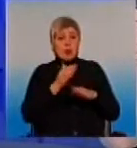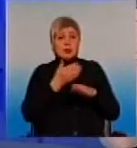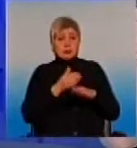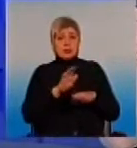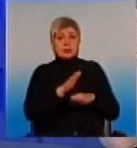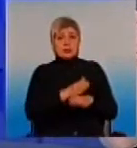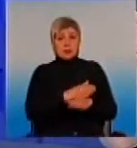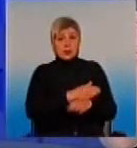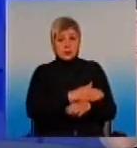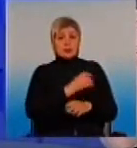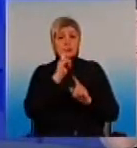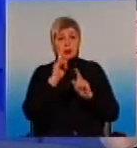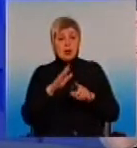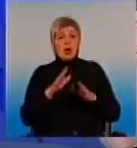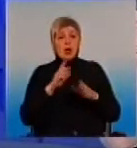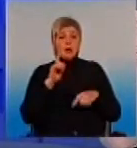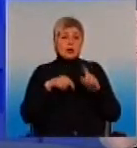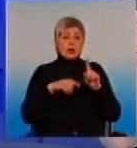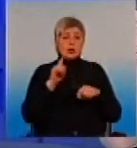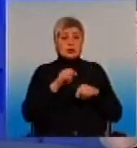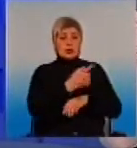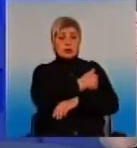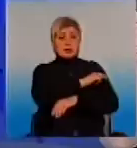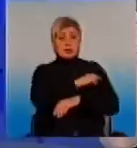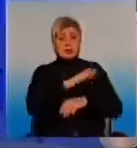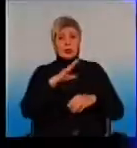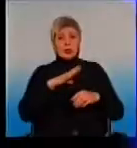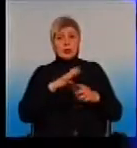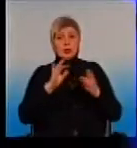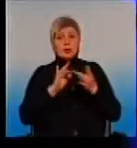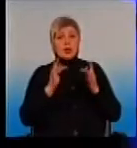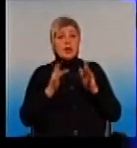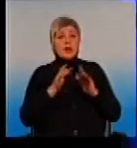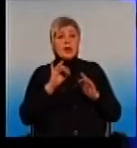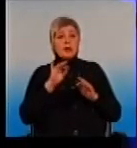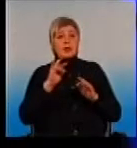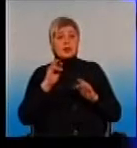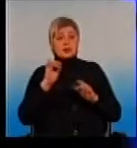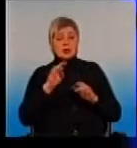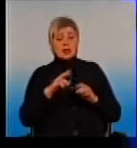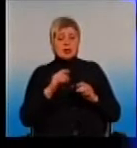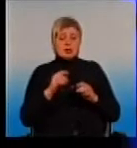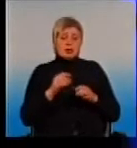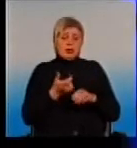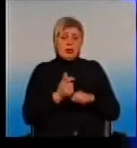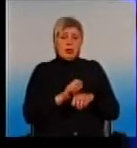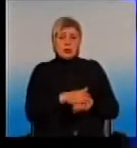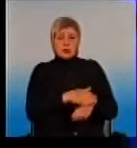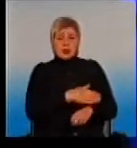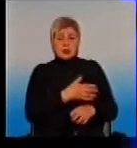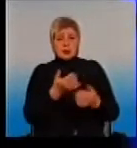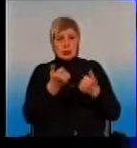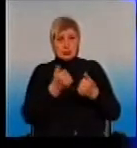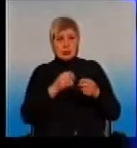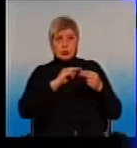некоторых городе, в некоторых амбулаториях был интернет с низкой скоростью, там Wi-Fi раздавал его, сейчас прокладывается